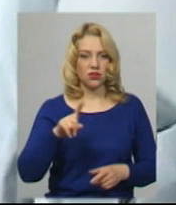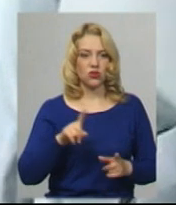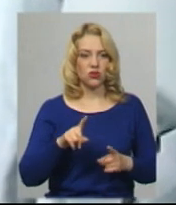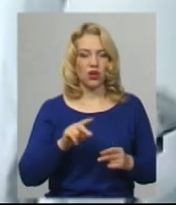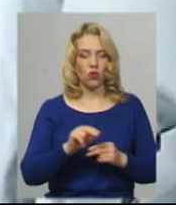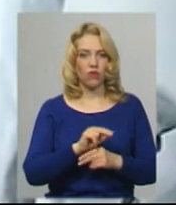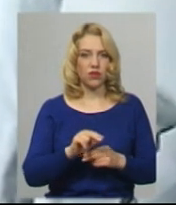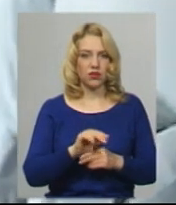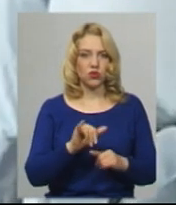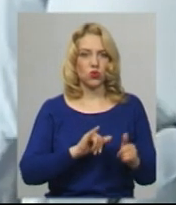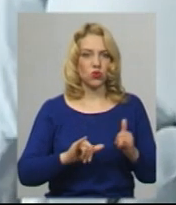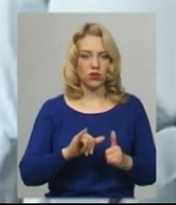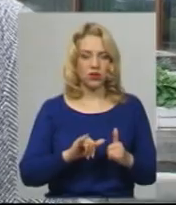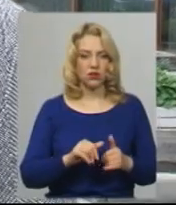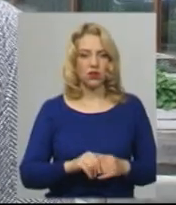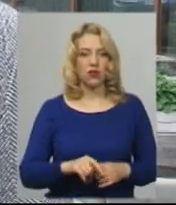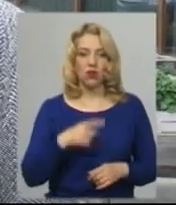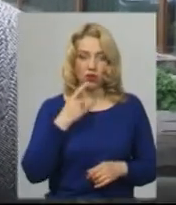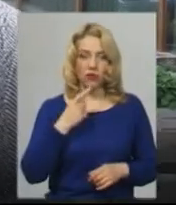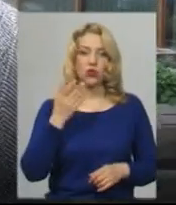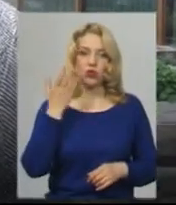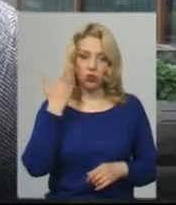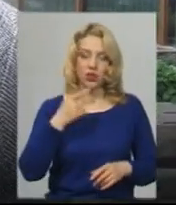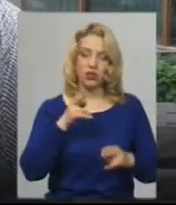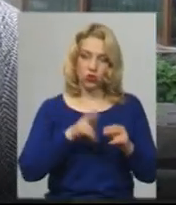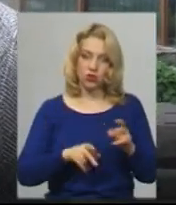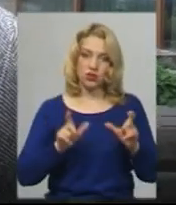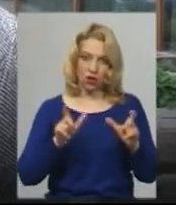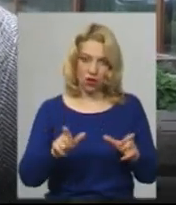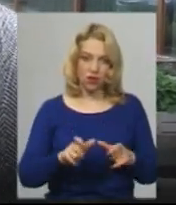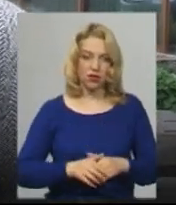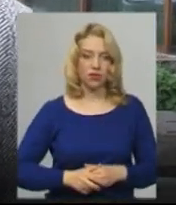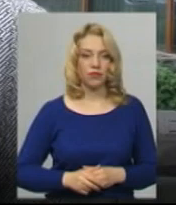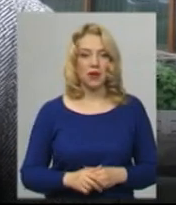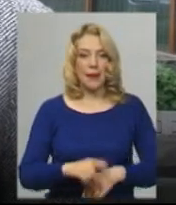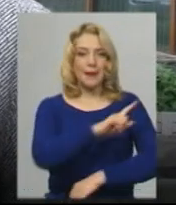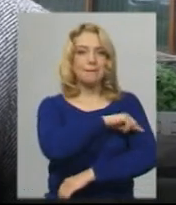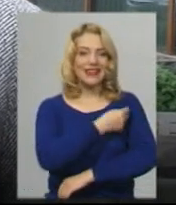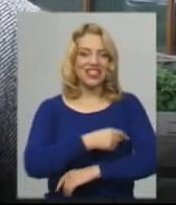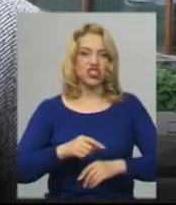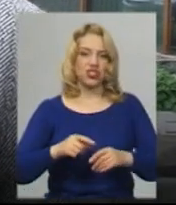Ну, сказали, що коли на кінці карантині. Медичні частини цих установ не готові